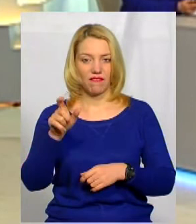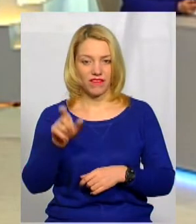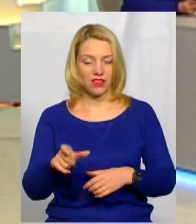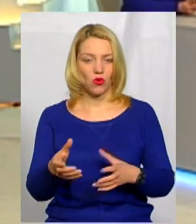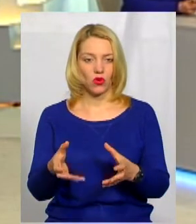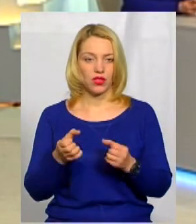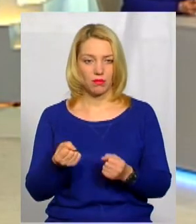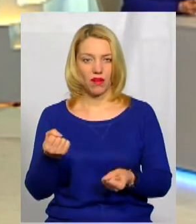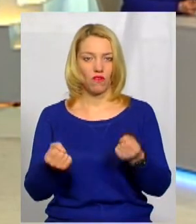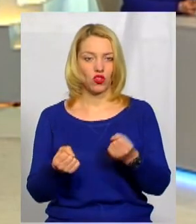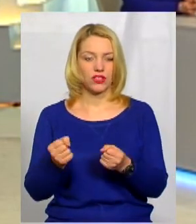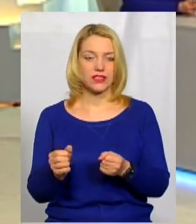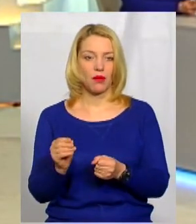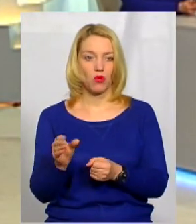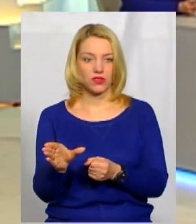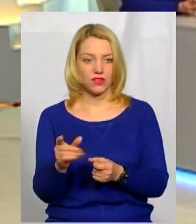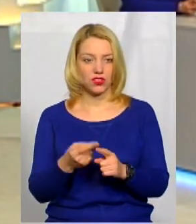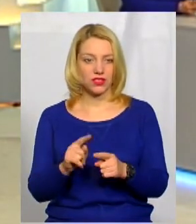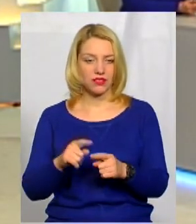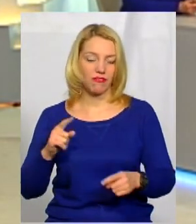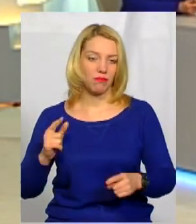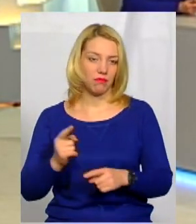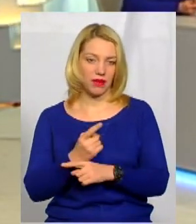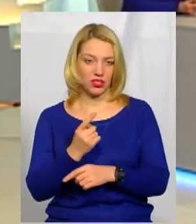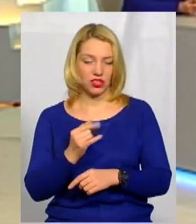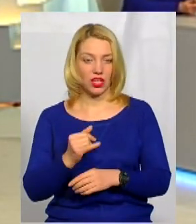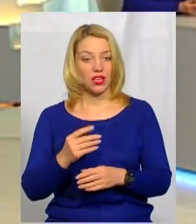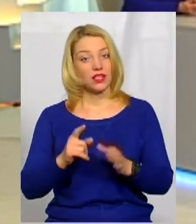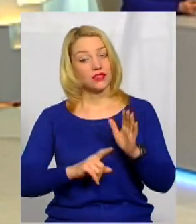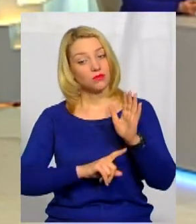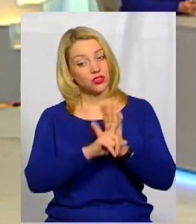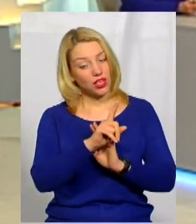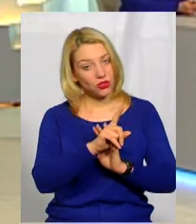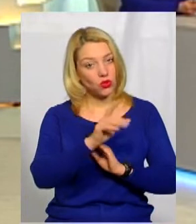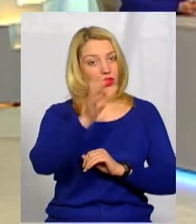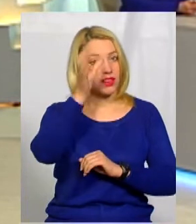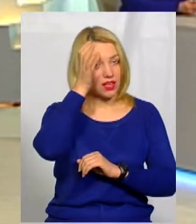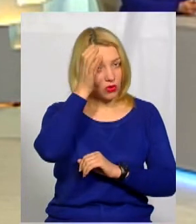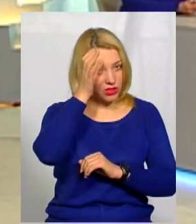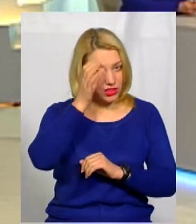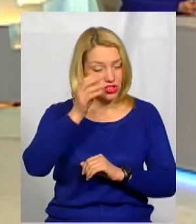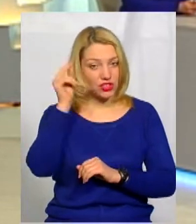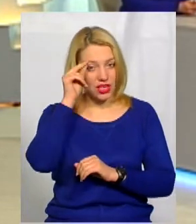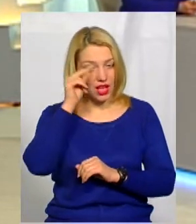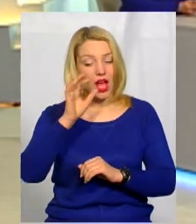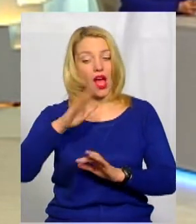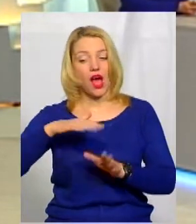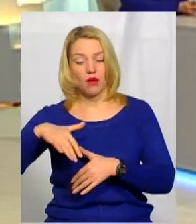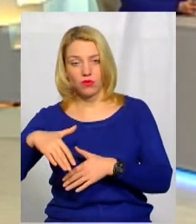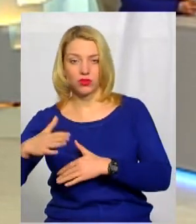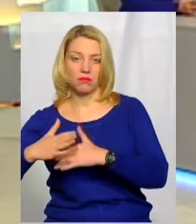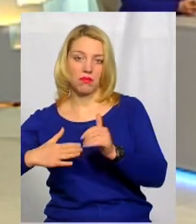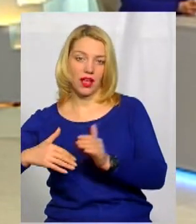водійське посвідчення. Це от вперше. Ну, ще теоретичне спочатку. Тоді тільки вискається Я маю на увазі,